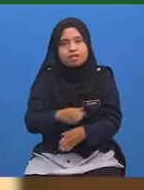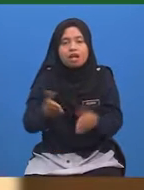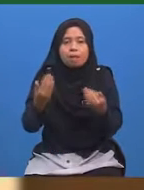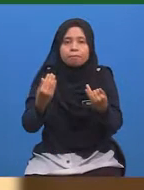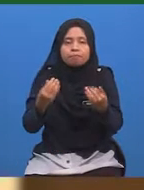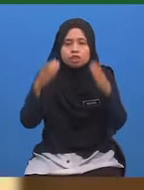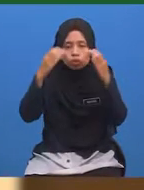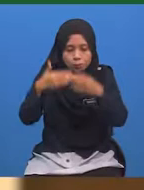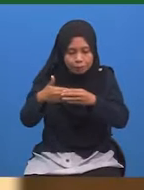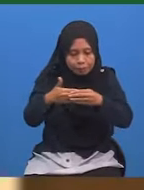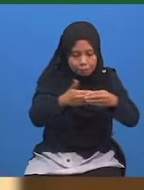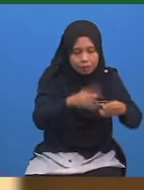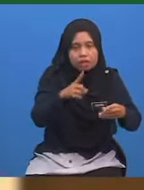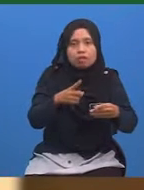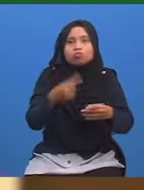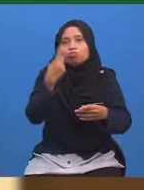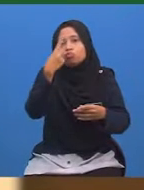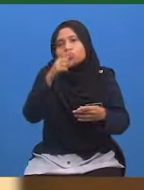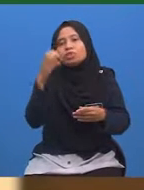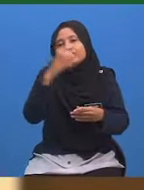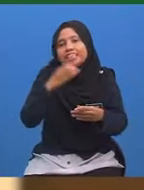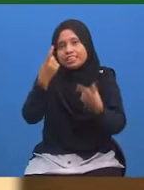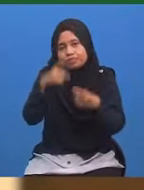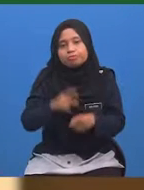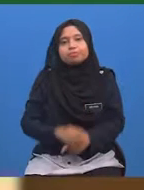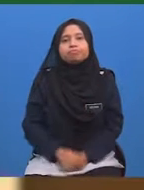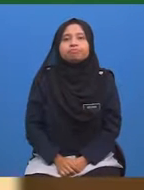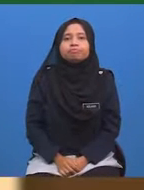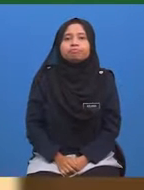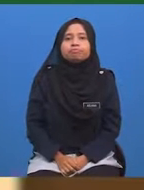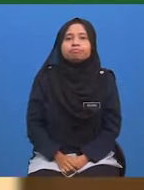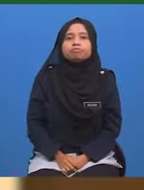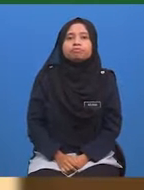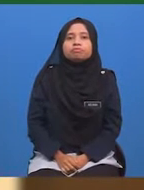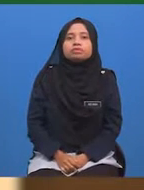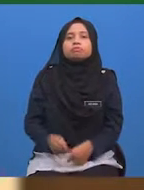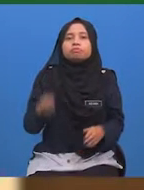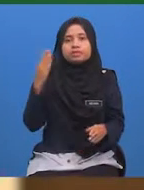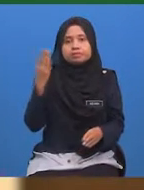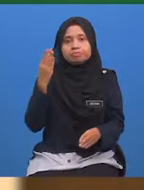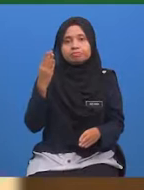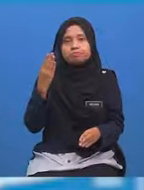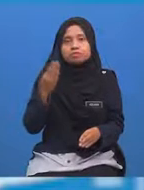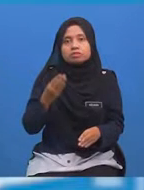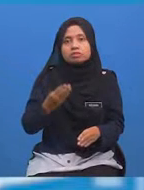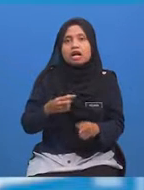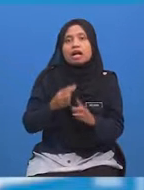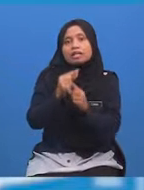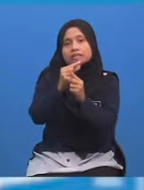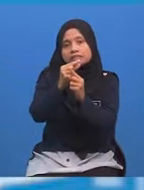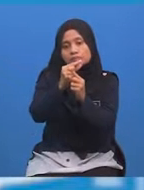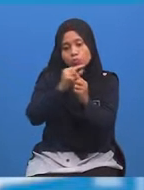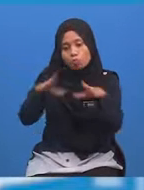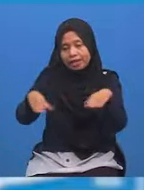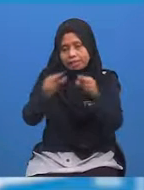bimbing kamu Untuk mencari jawapan bagi soalan ini Seperti biasa Bina garis masa